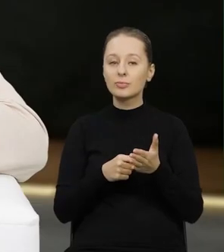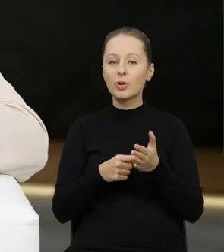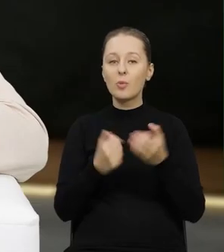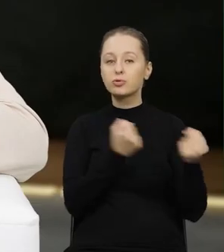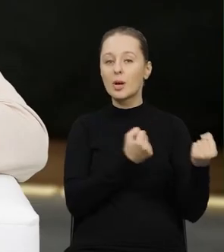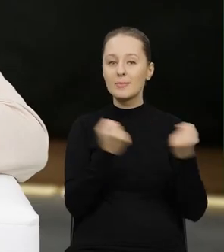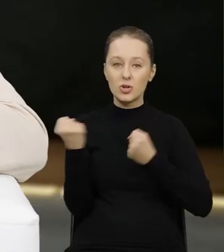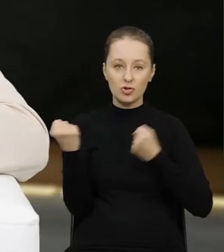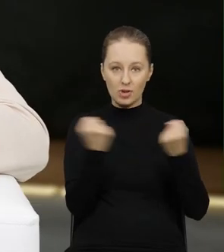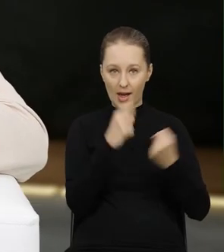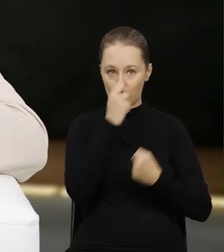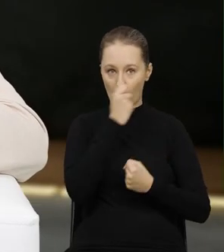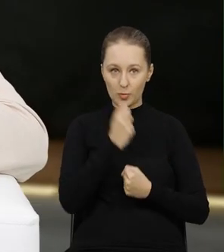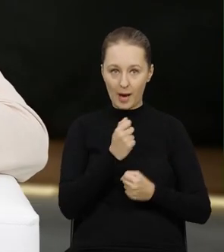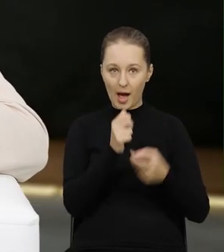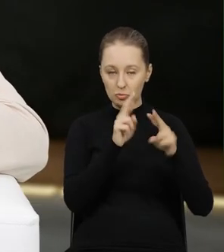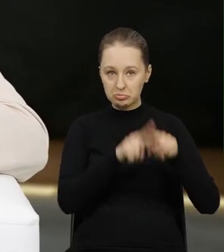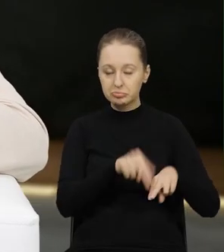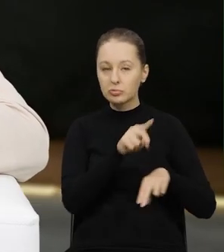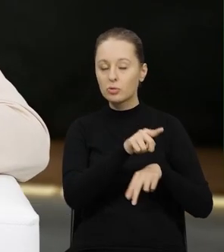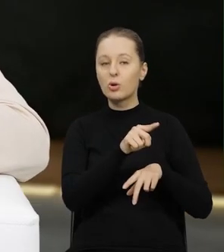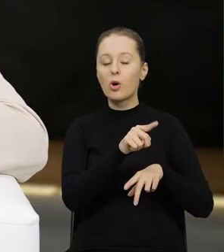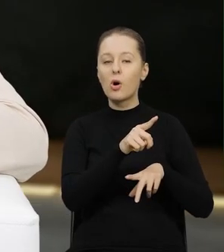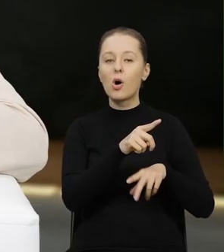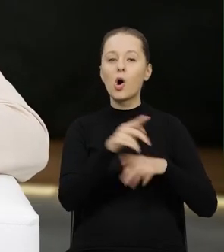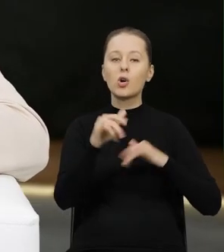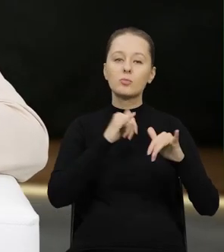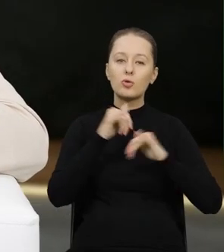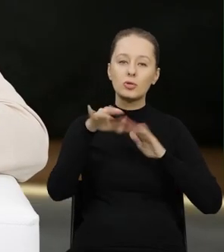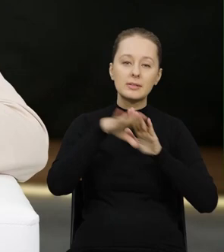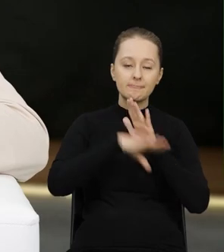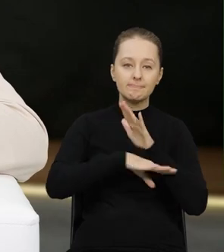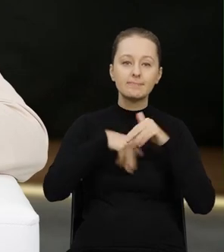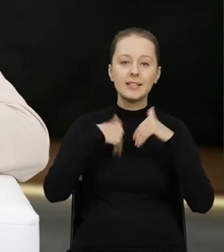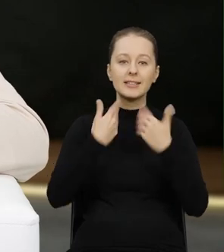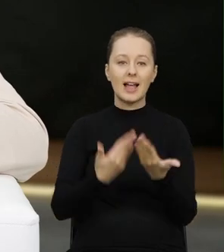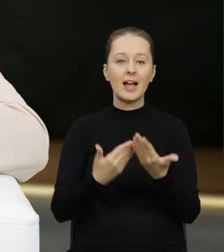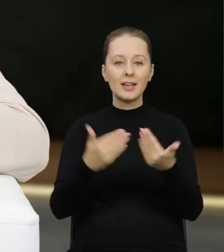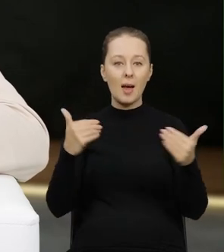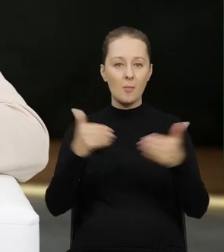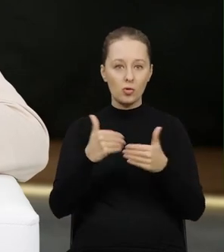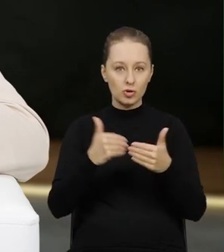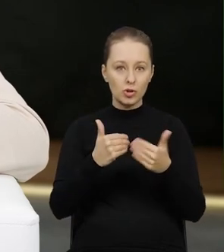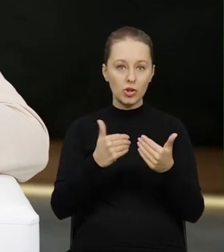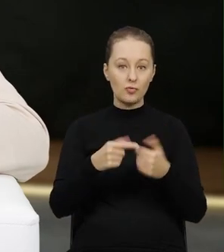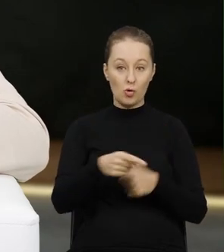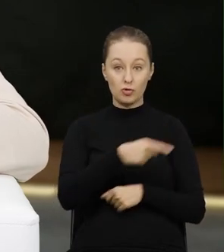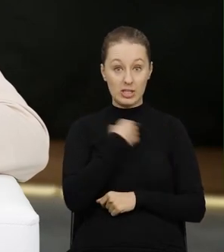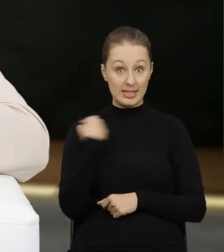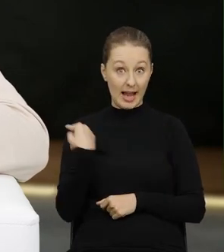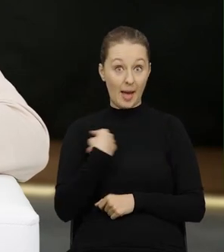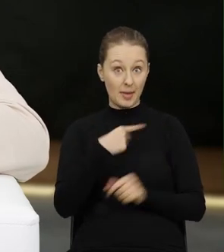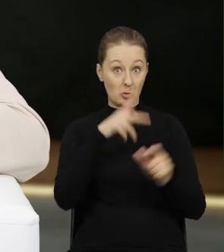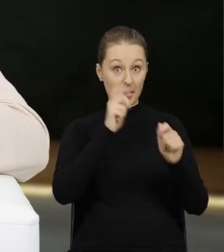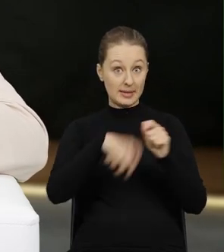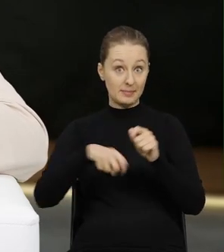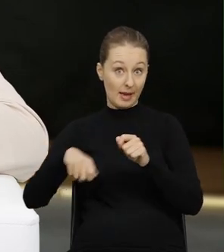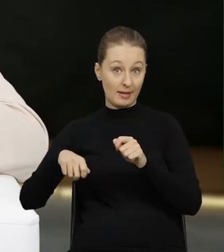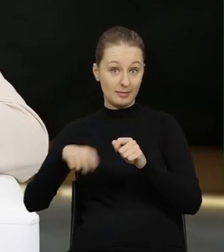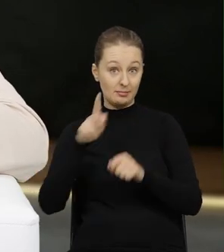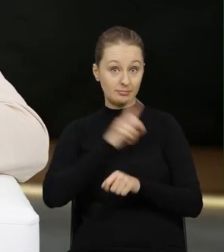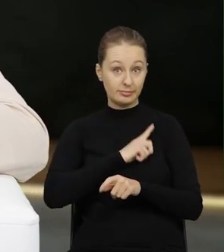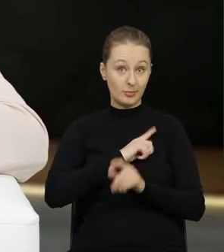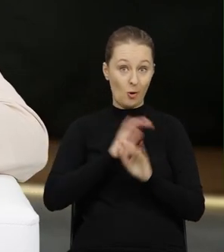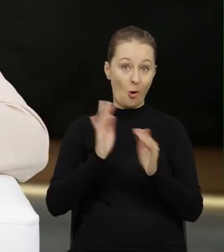o przemieszczanie odpadów no to rozporządzenie rozporządzenie daje takie narzędzie zarówno nam jako organom